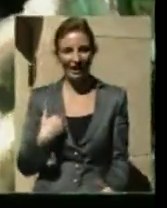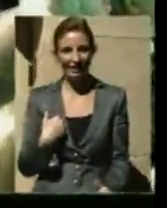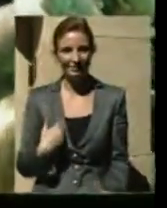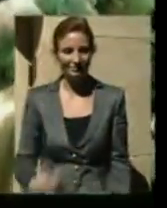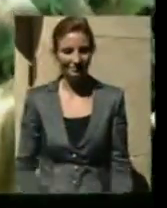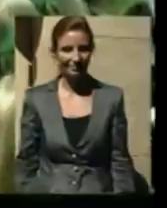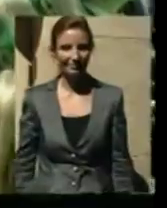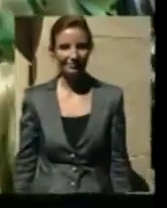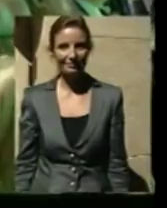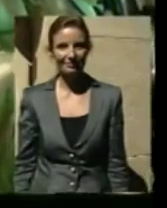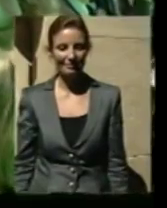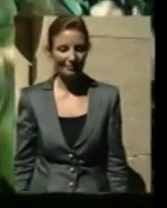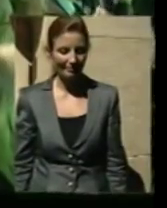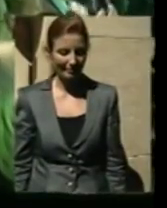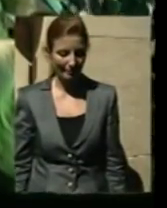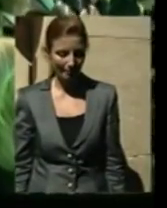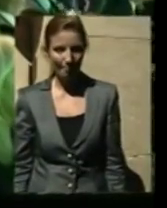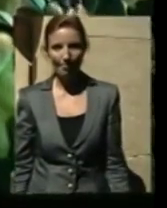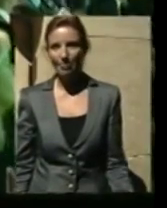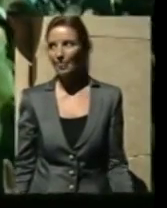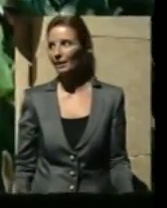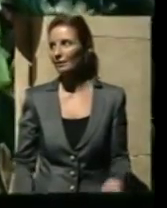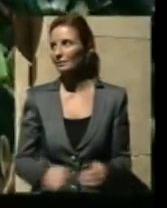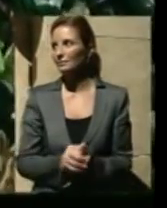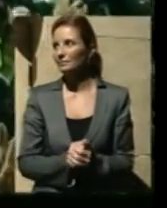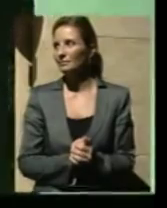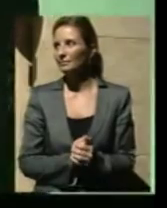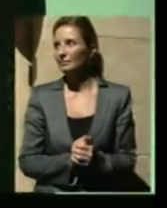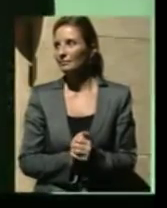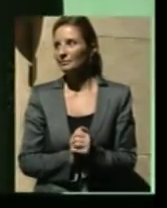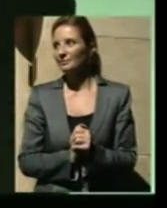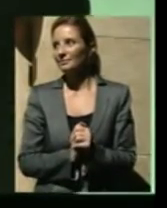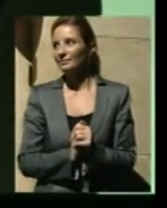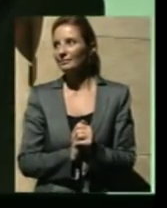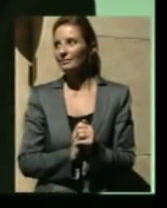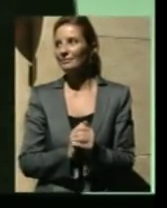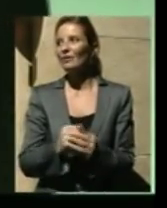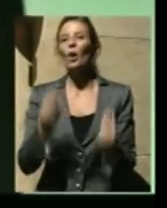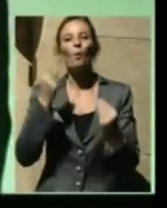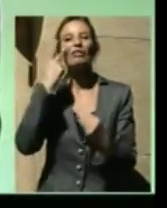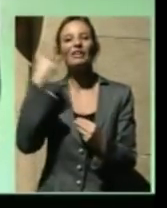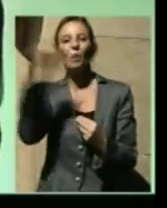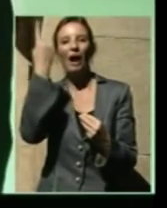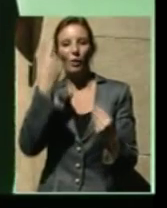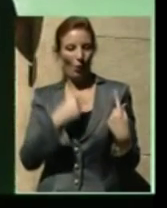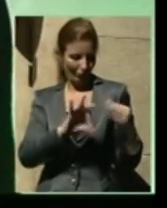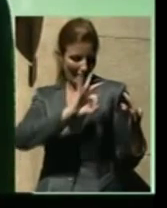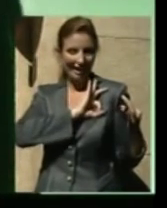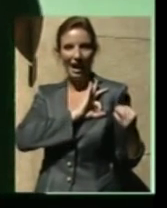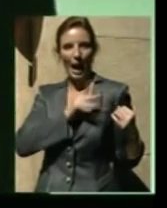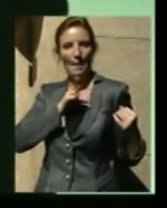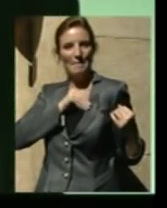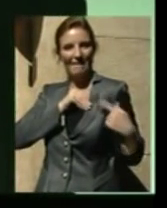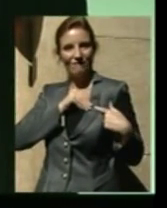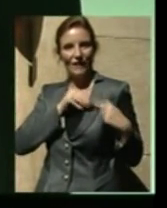Vedete che Frida è una sorella di Wiki Italia, se mi passate il termine. Quando vedete qualcuno con questa spillina che ci ha regalato Yabichino,